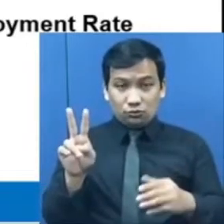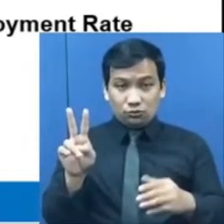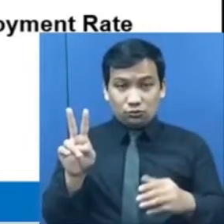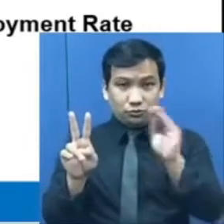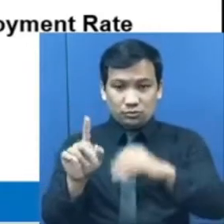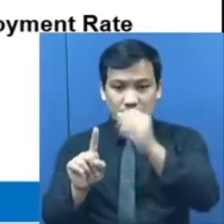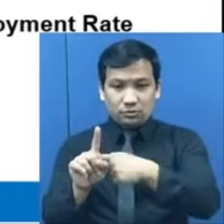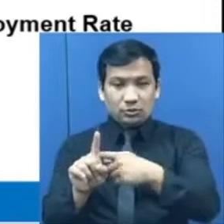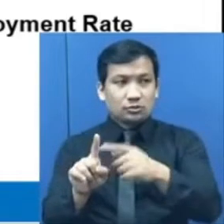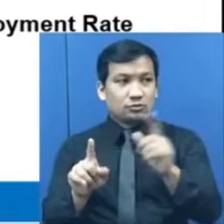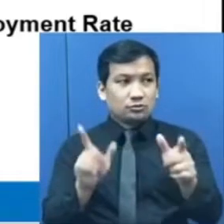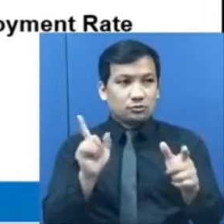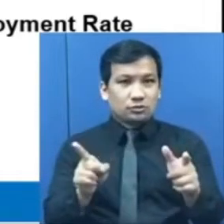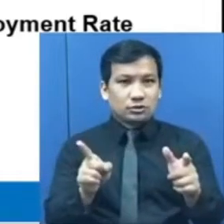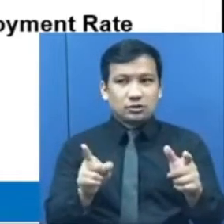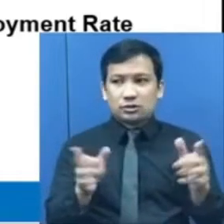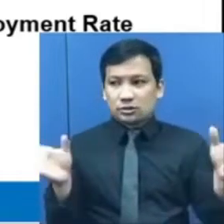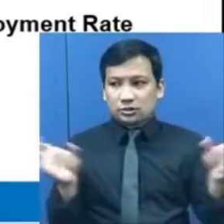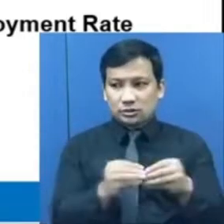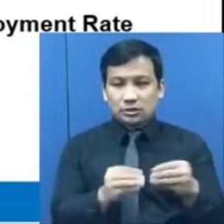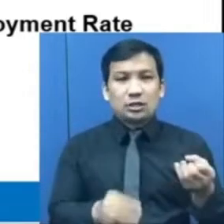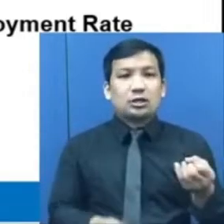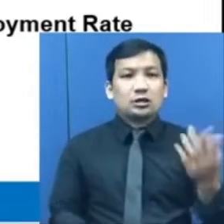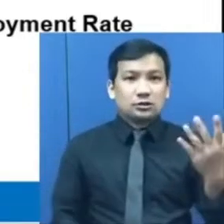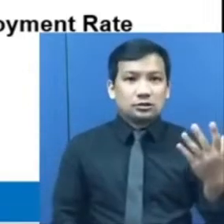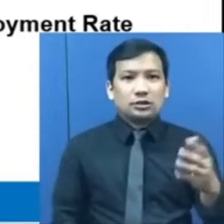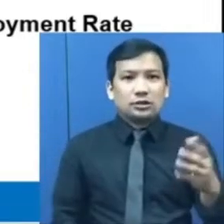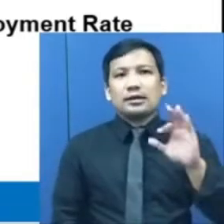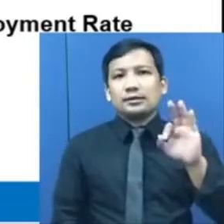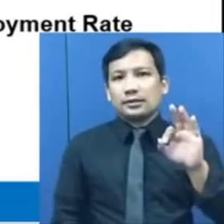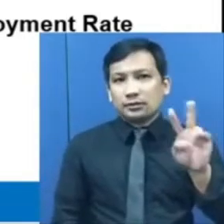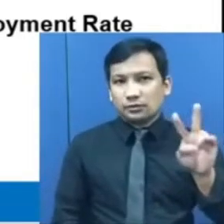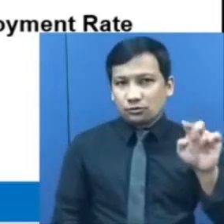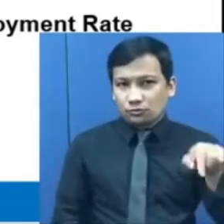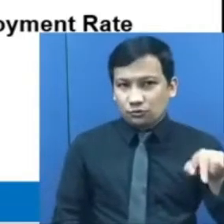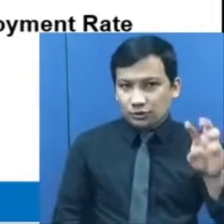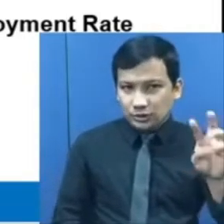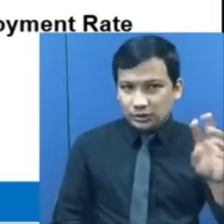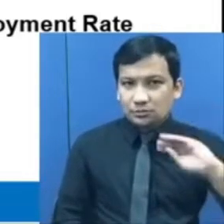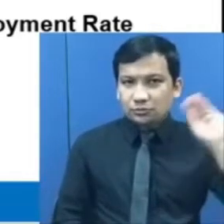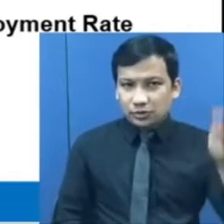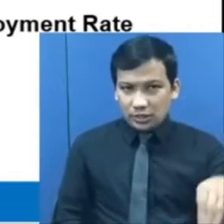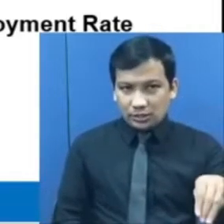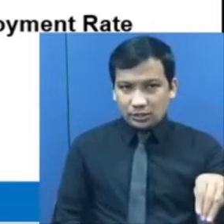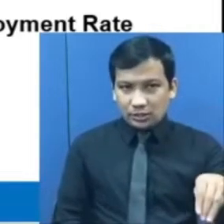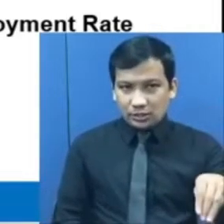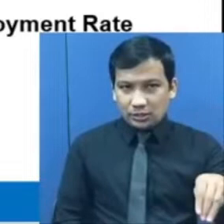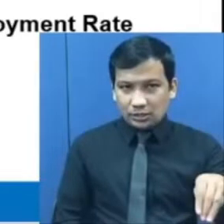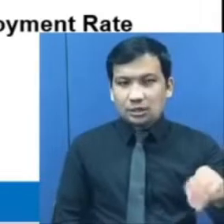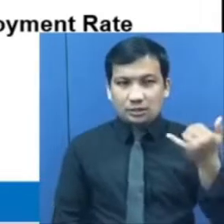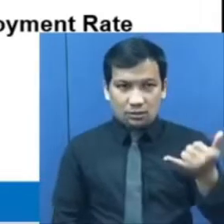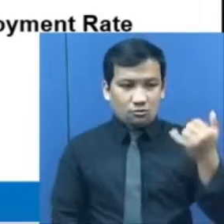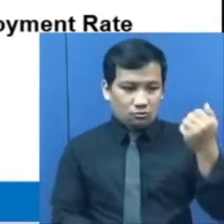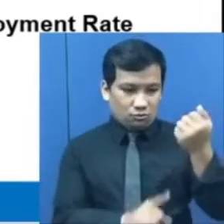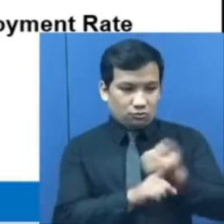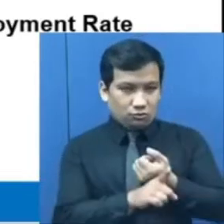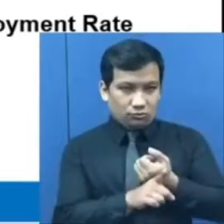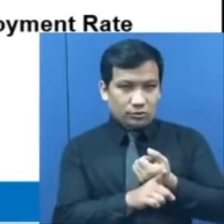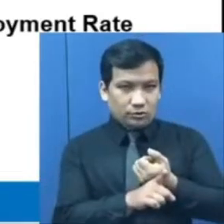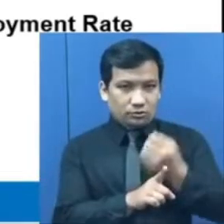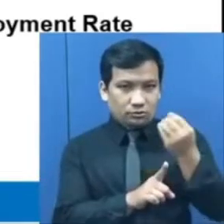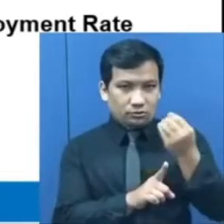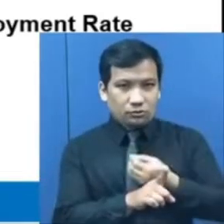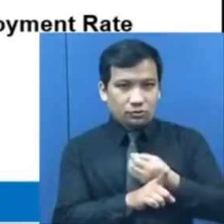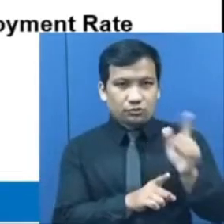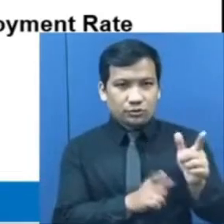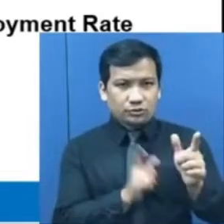2020, ito ay naitala sa 92.6% nitong Oktubre 2021.